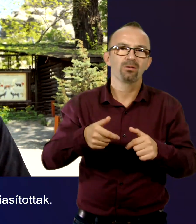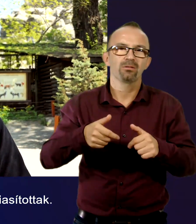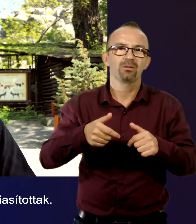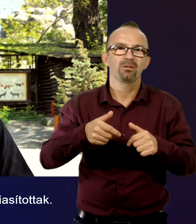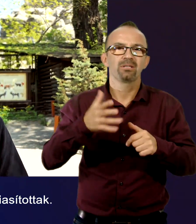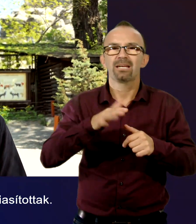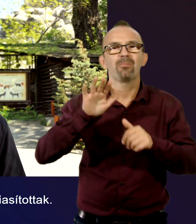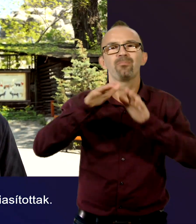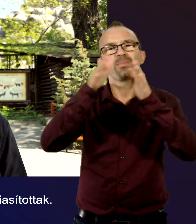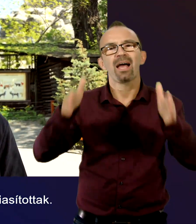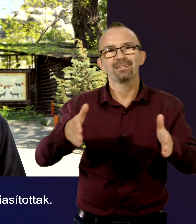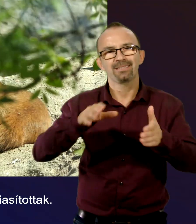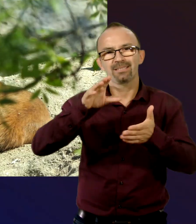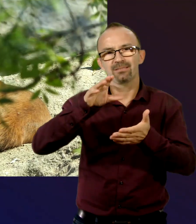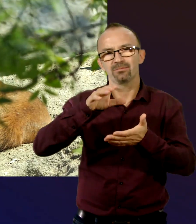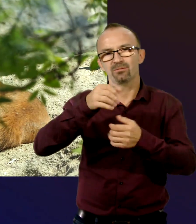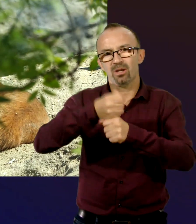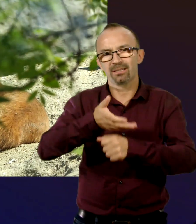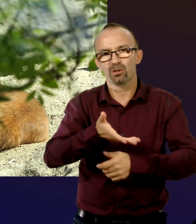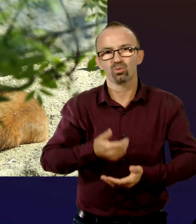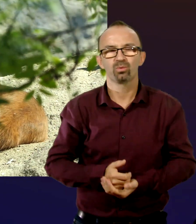abban nyilvánul meg, hogy nem háziasítottak.